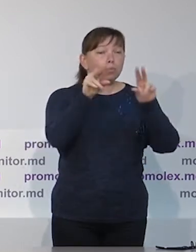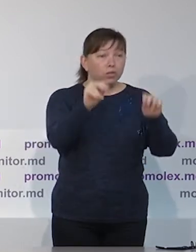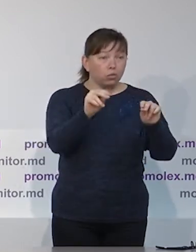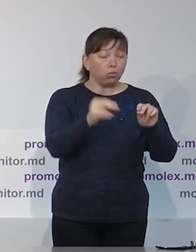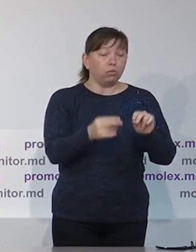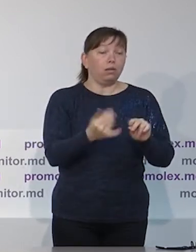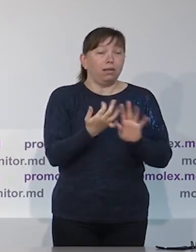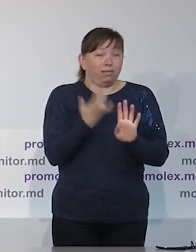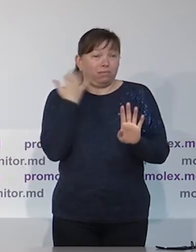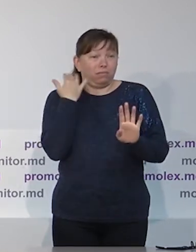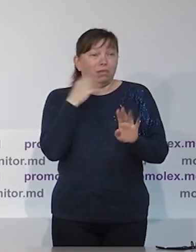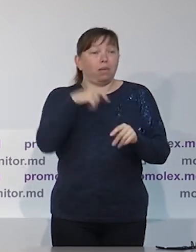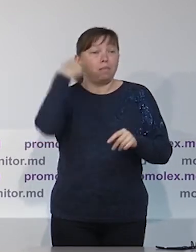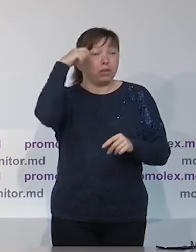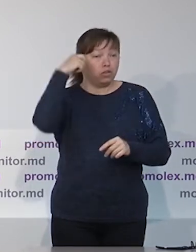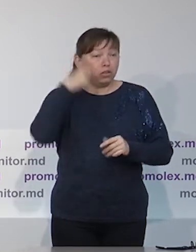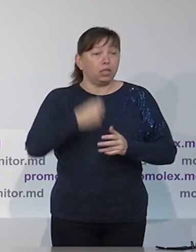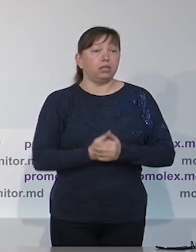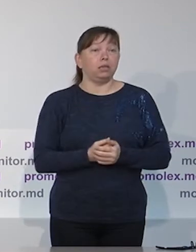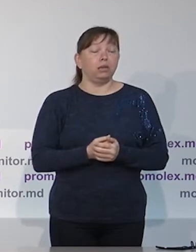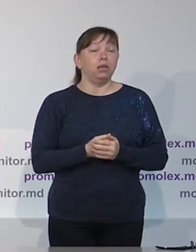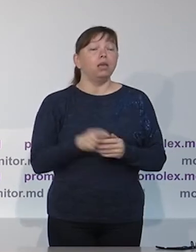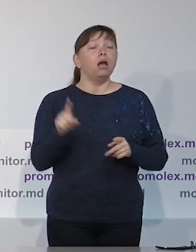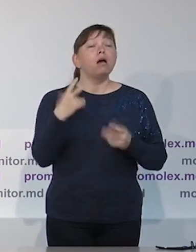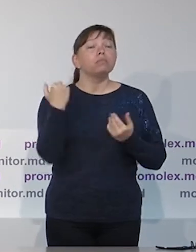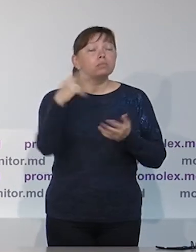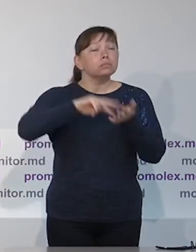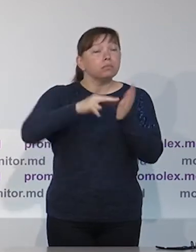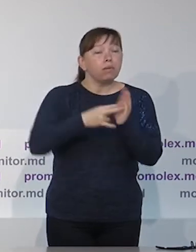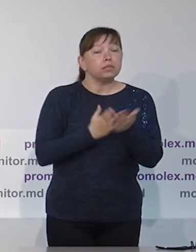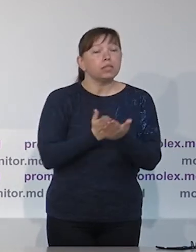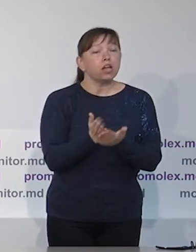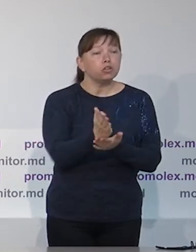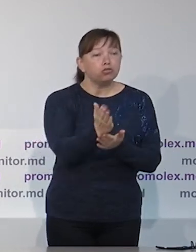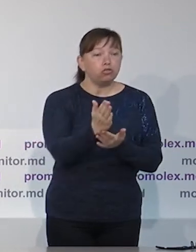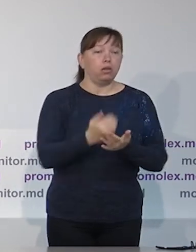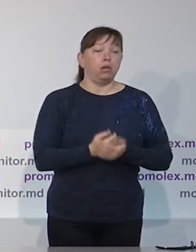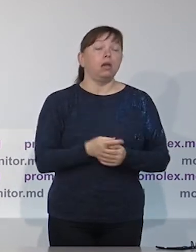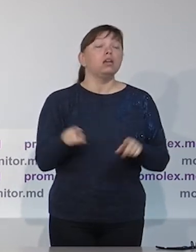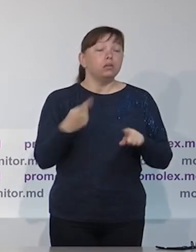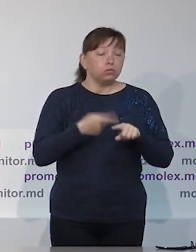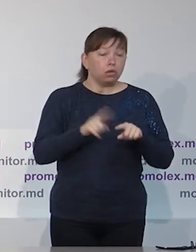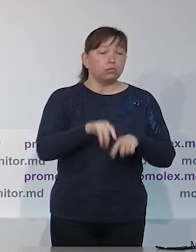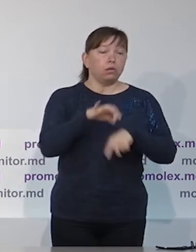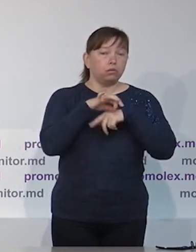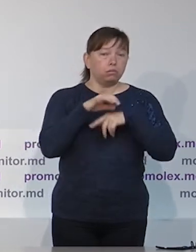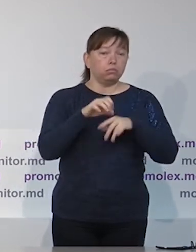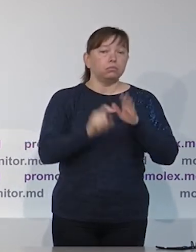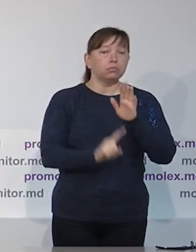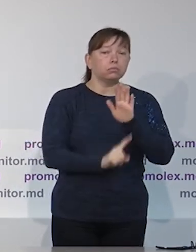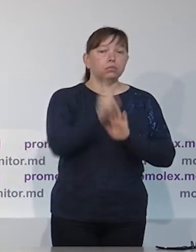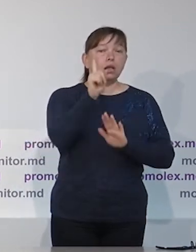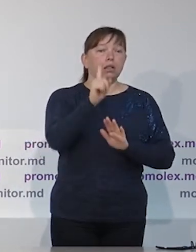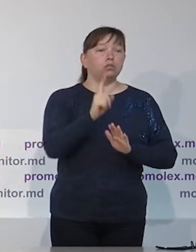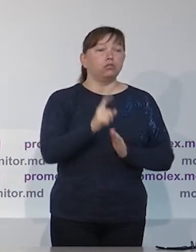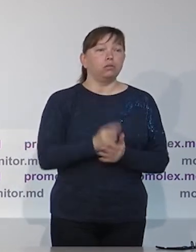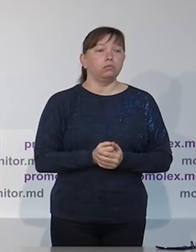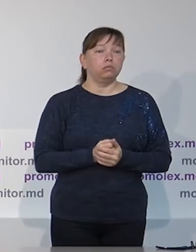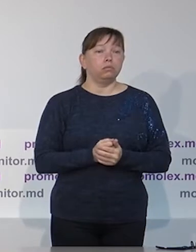выборы. И все-таки политические субъекты действовали быстро, и